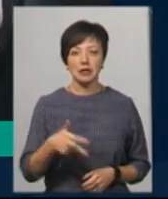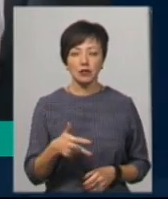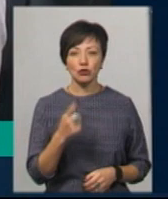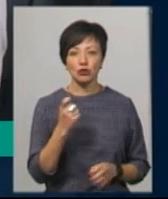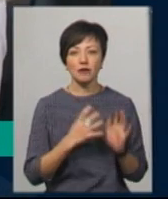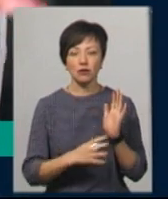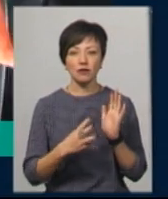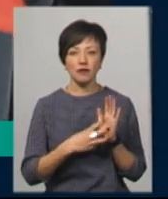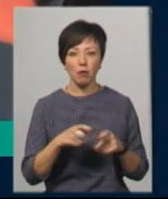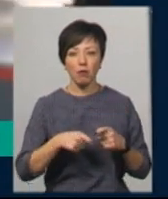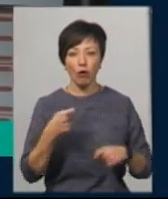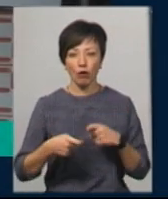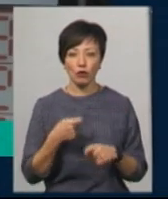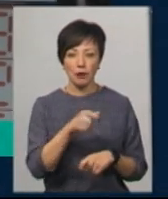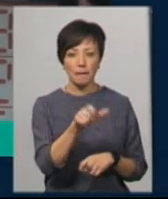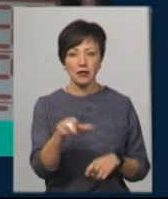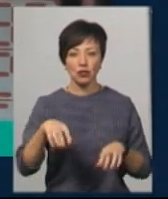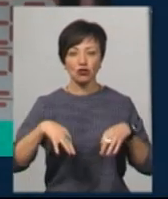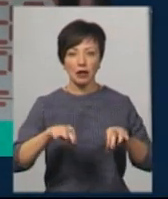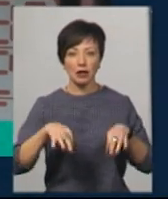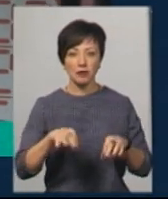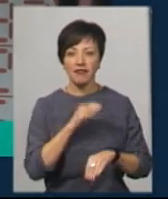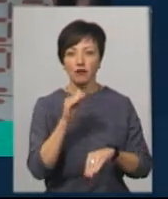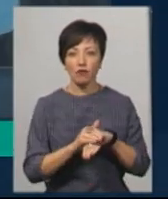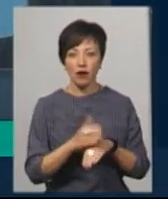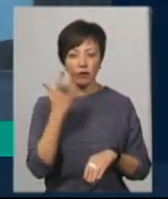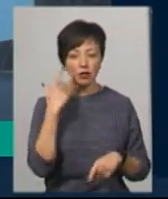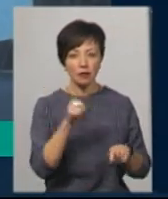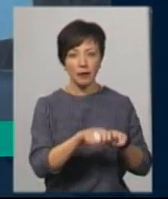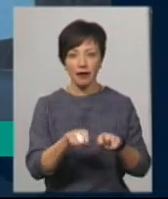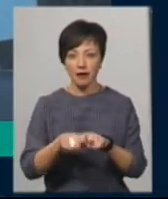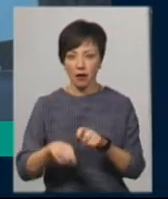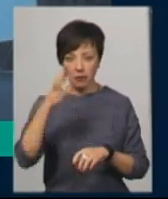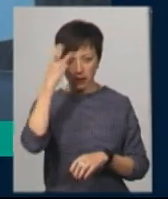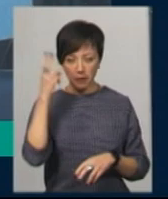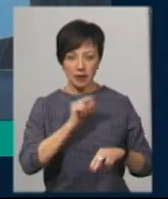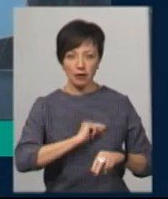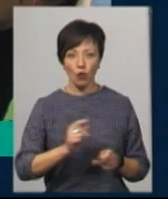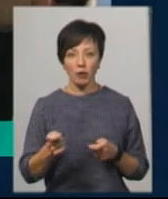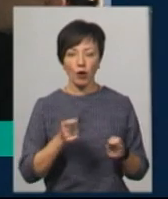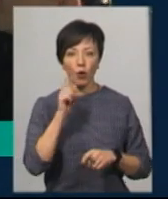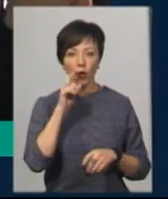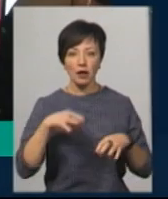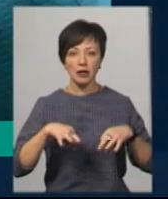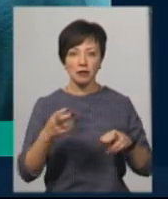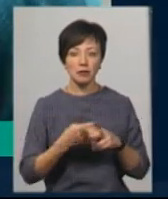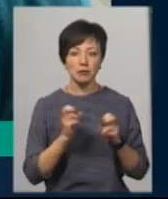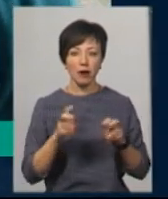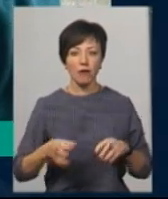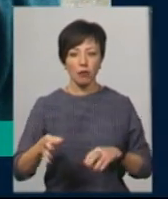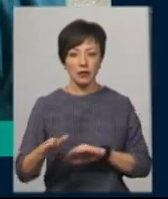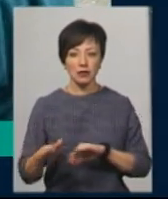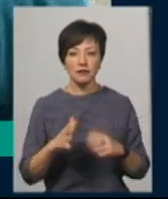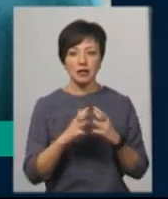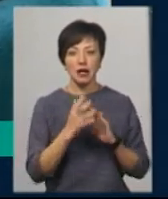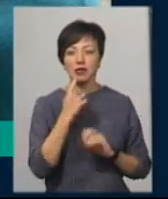3198 порушень пасажирського транспорту зафіксували під час перевірок у Хмельницькому працівників управління Укртрансбезпеки області. У селі